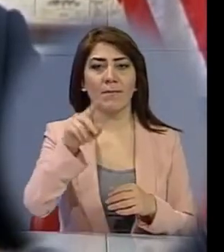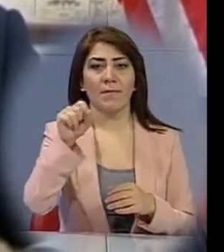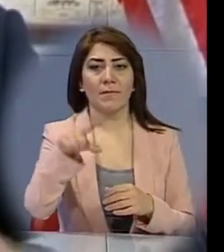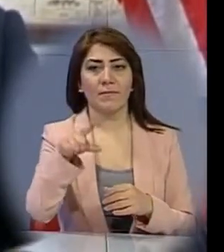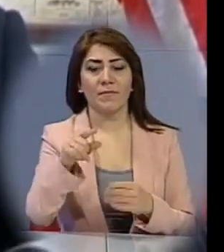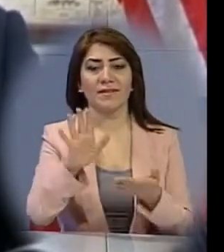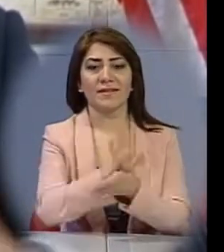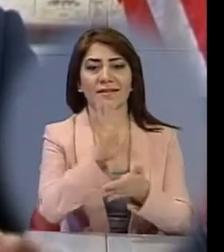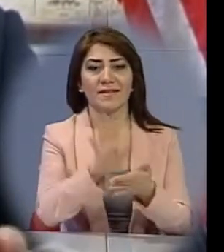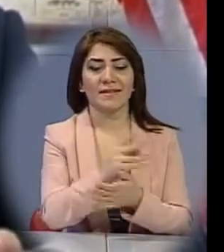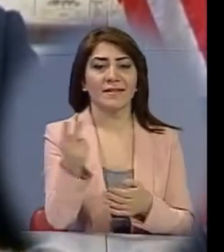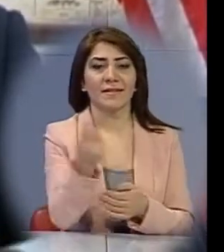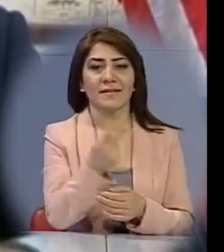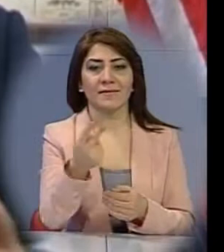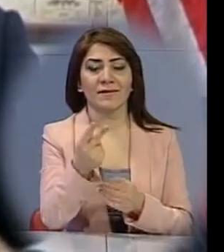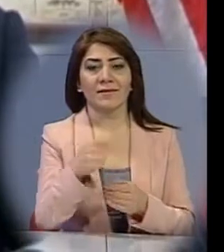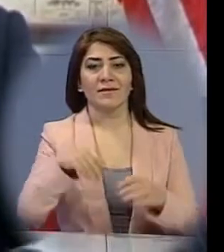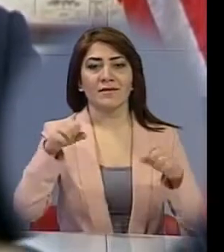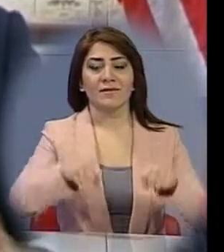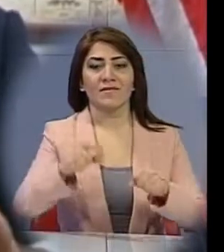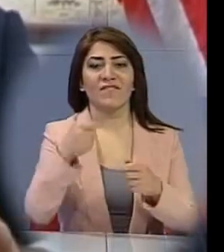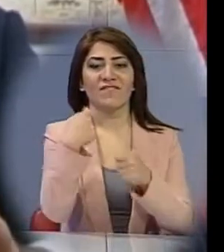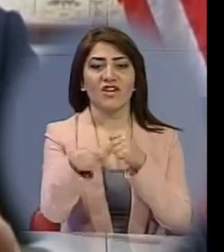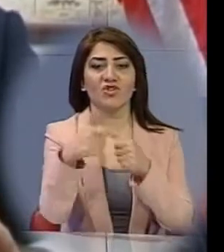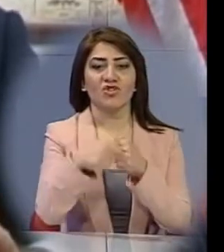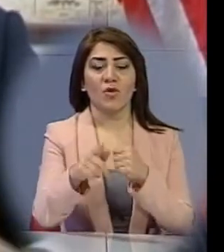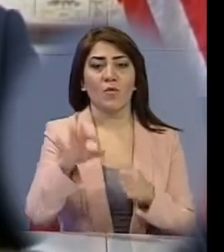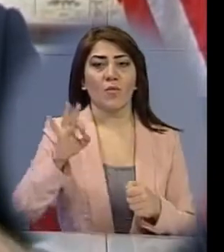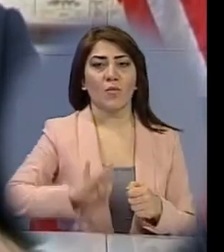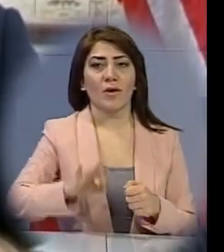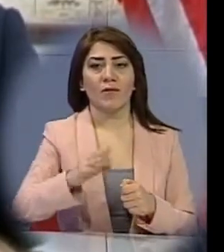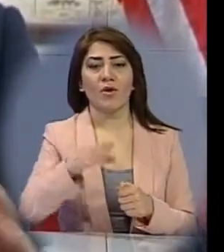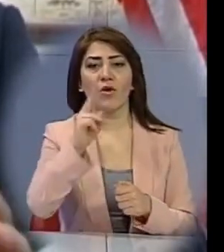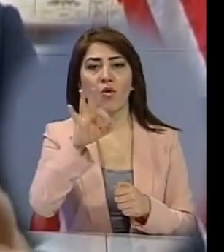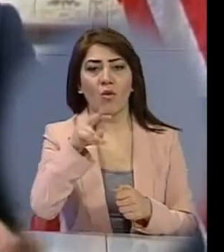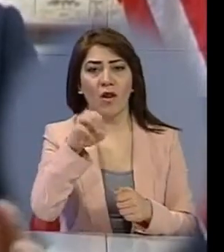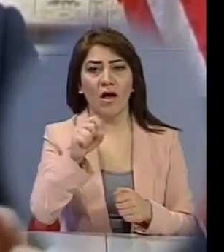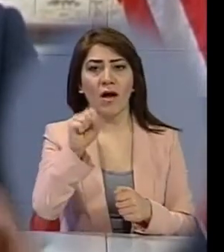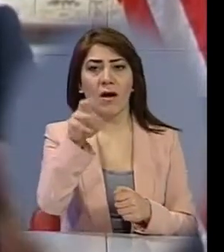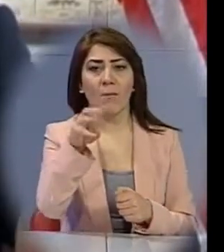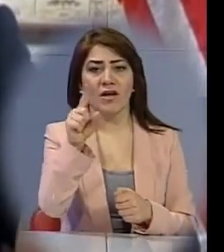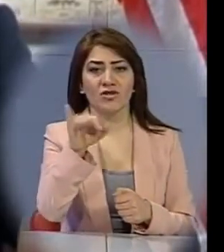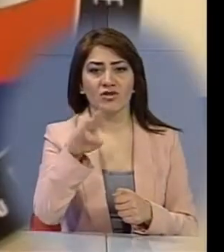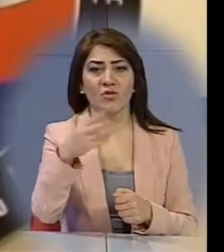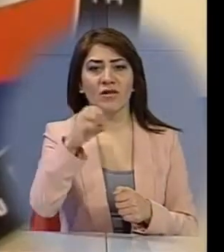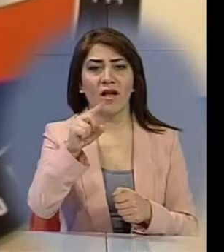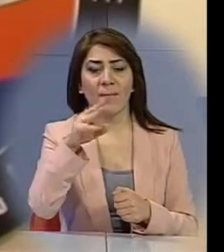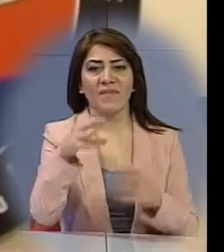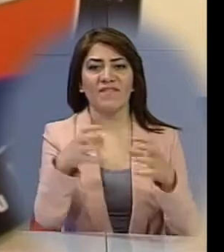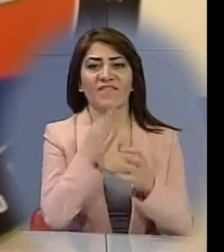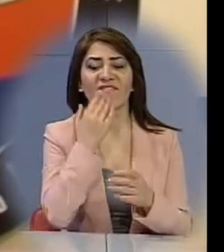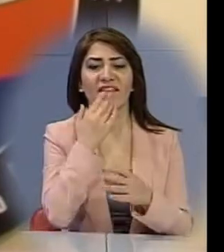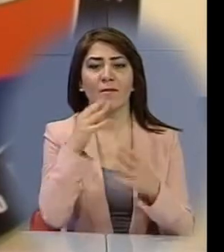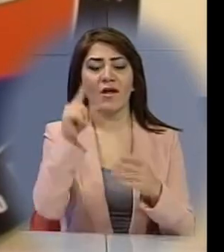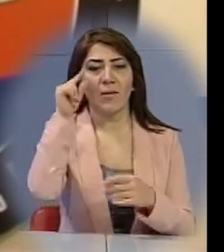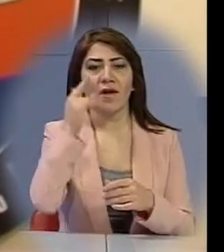Հաստերտի և գեպարդի լոբիստական կարուսներից հջարովի հիմունխդերը ոգտվում են պեպսի քոլան, ամազոն, թայմ ընկերությունները, որոնցեց եվս